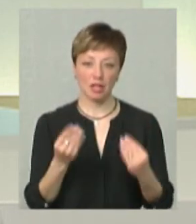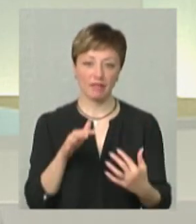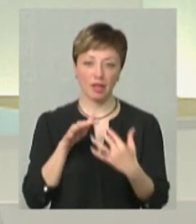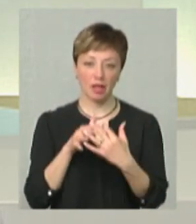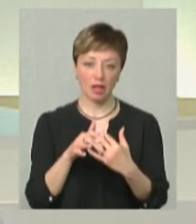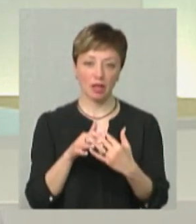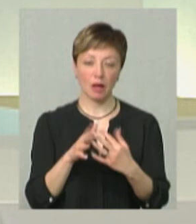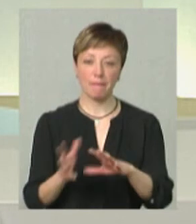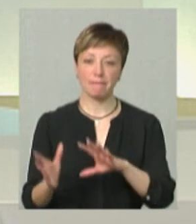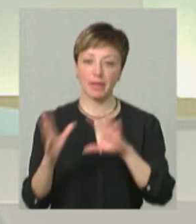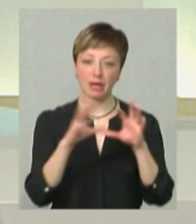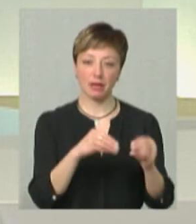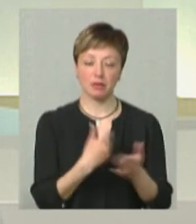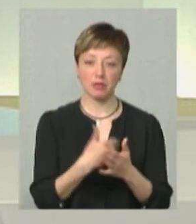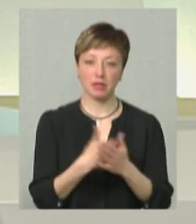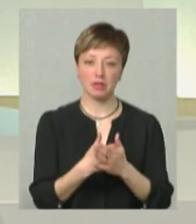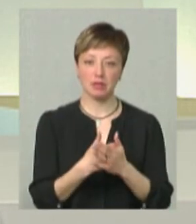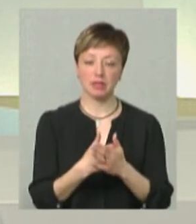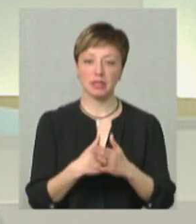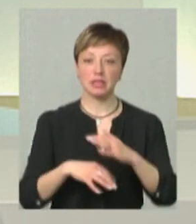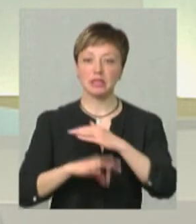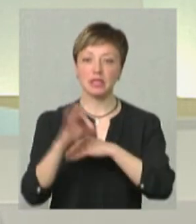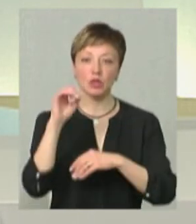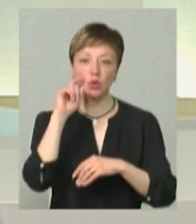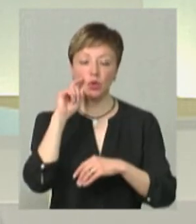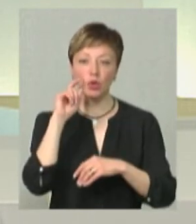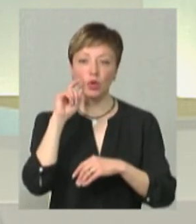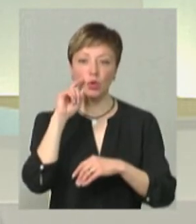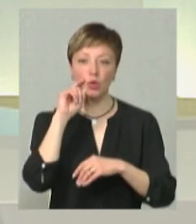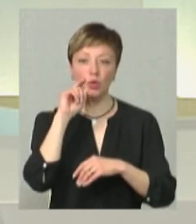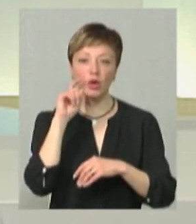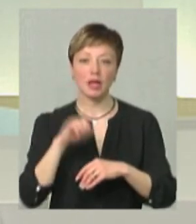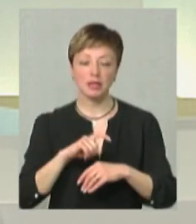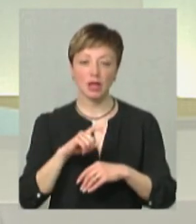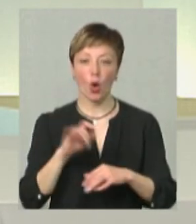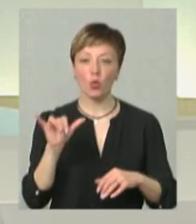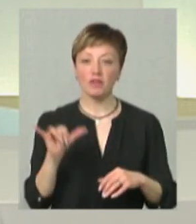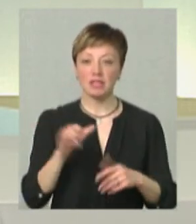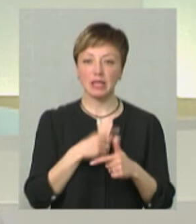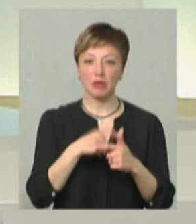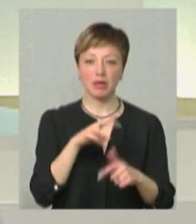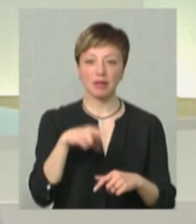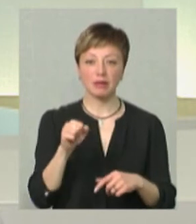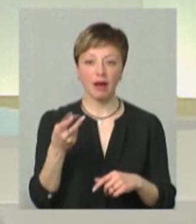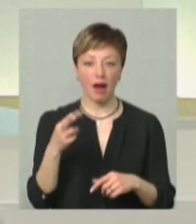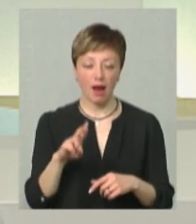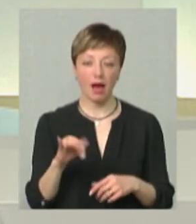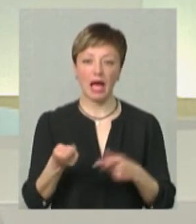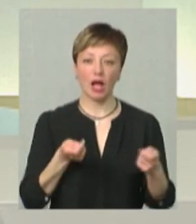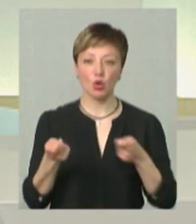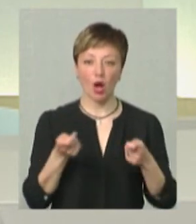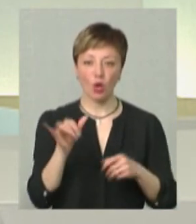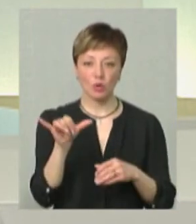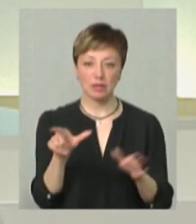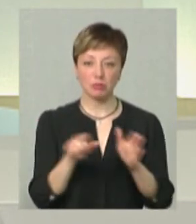переїхали. Наприклад, це Східноукраїнський університет і Минідаля. І хочу сказати, що ректорат університету